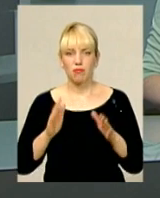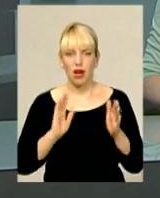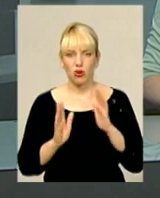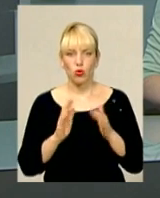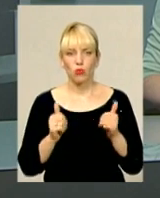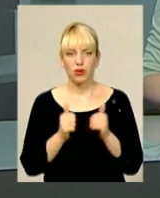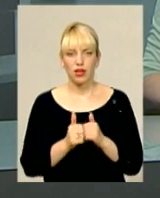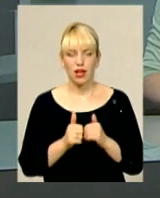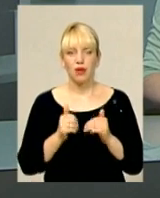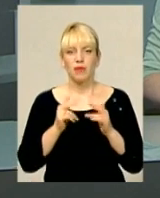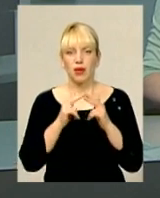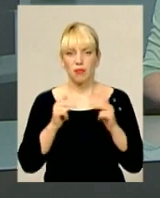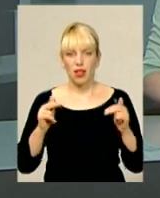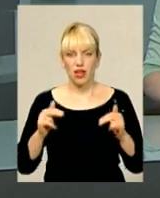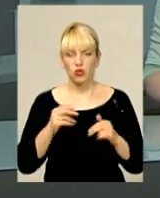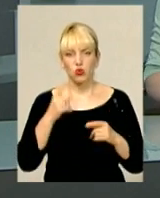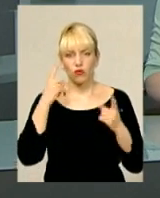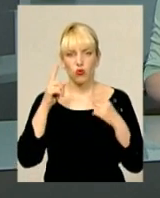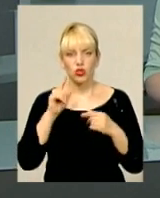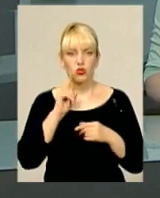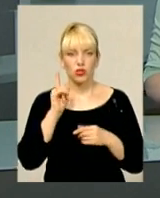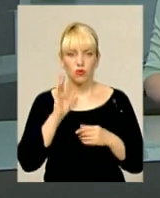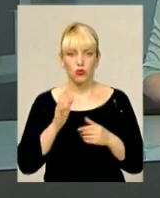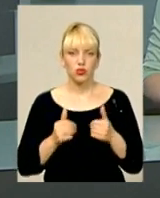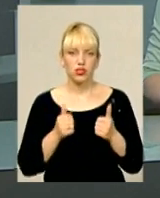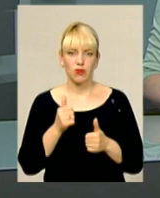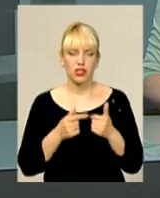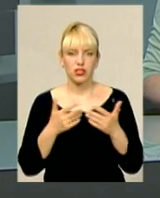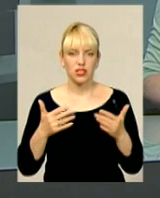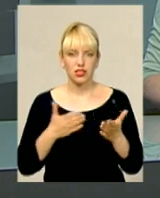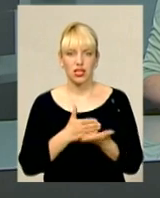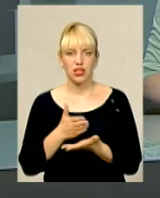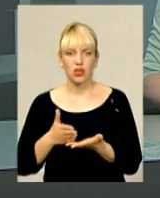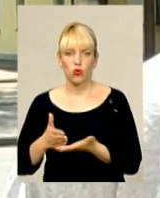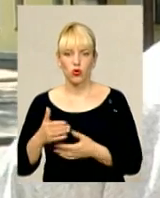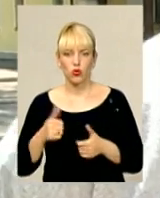дітей та юнацтва за звання найкращого змагатимуться різні категорії учасників.